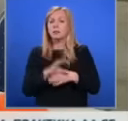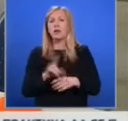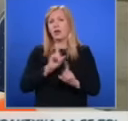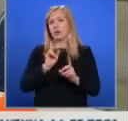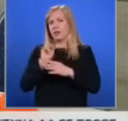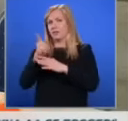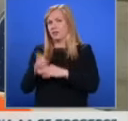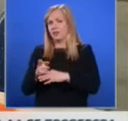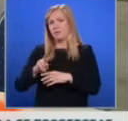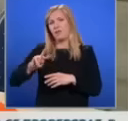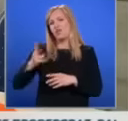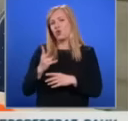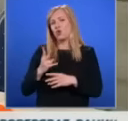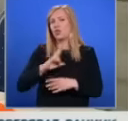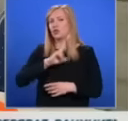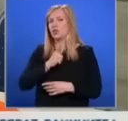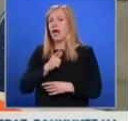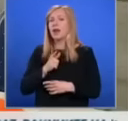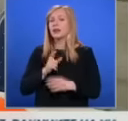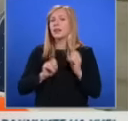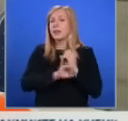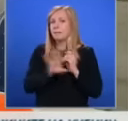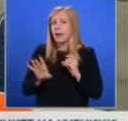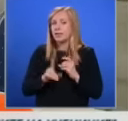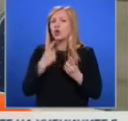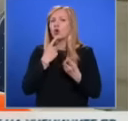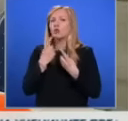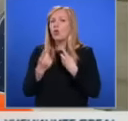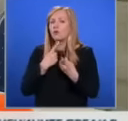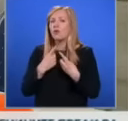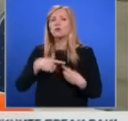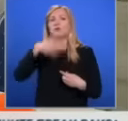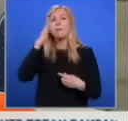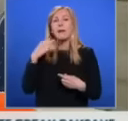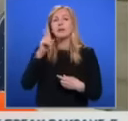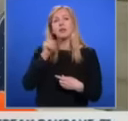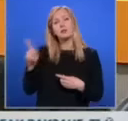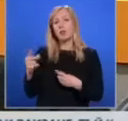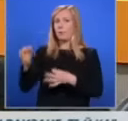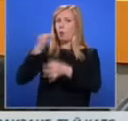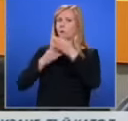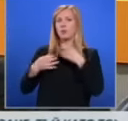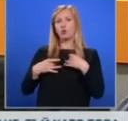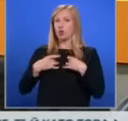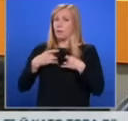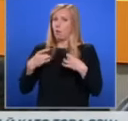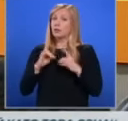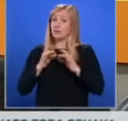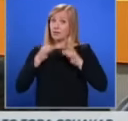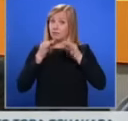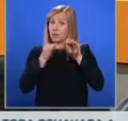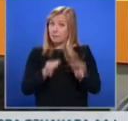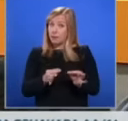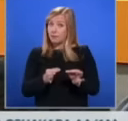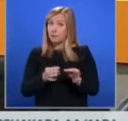говори с мама и тачи, ми казват, че може да има опасни работи в тях. Трябва да внимавам да